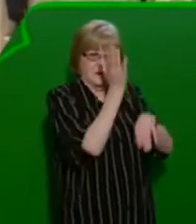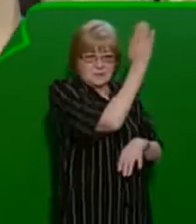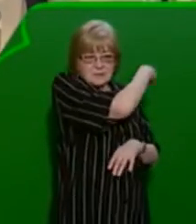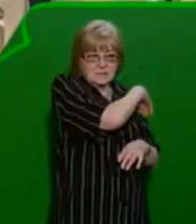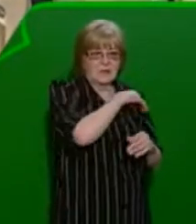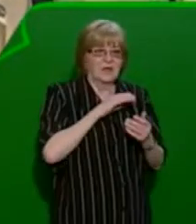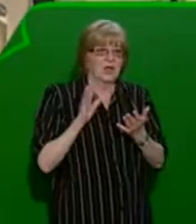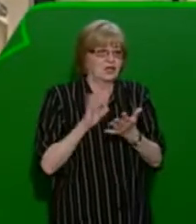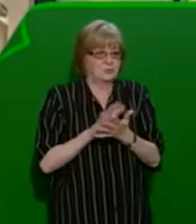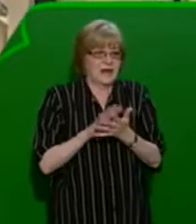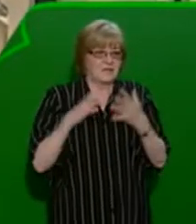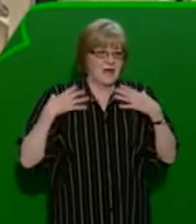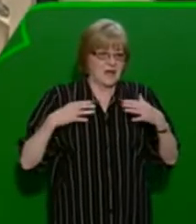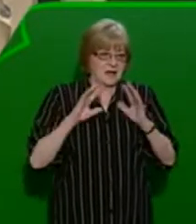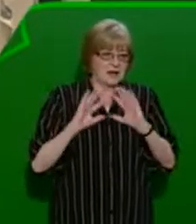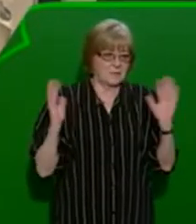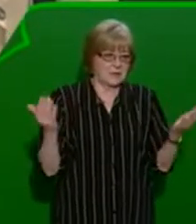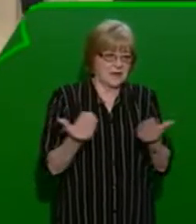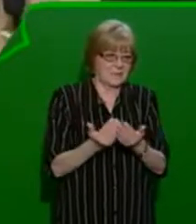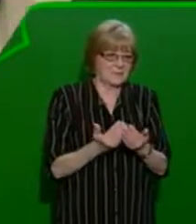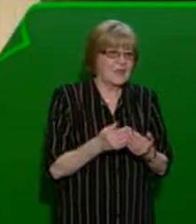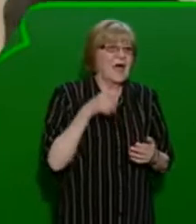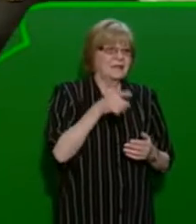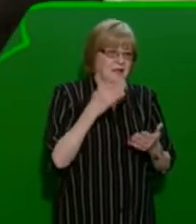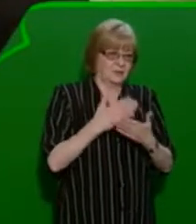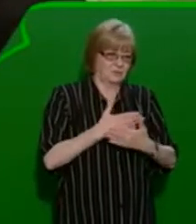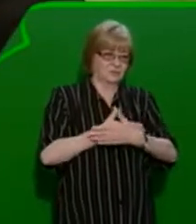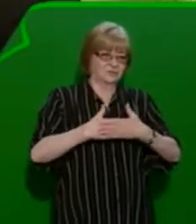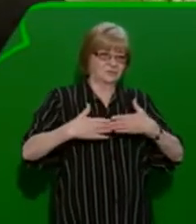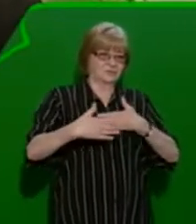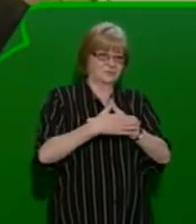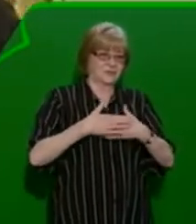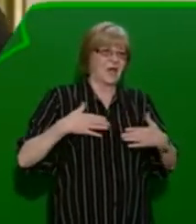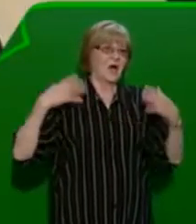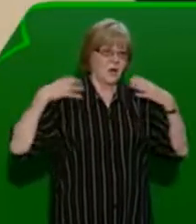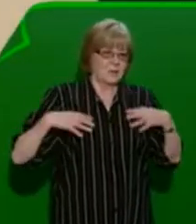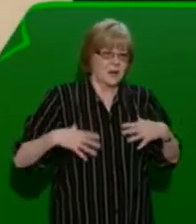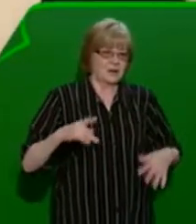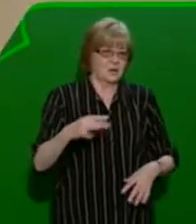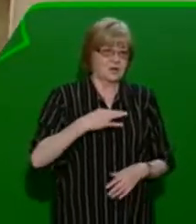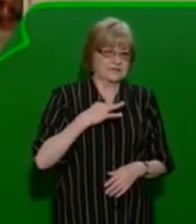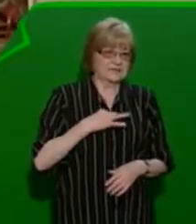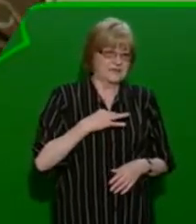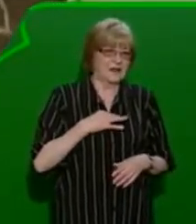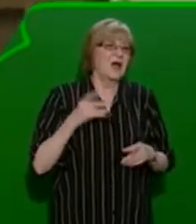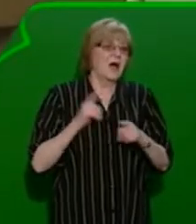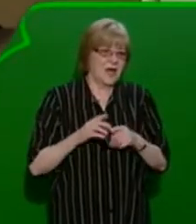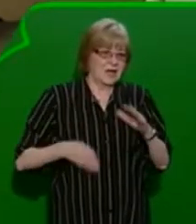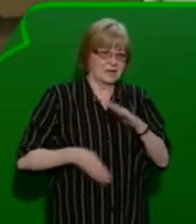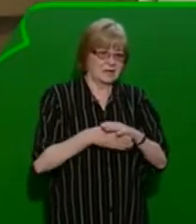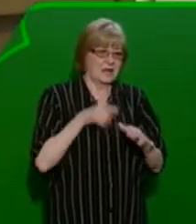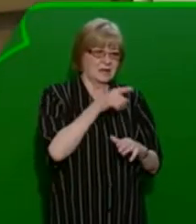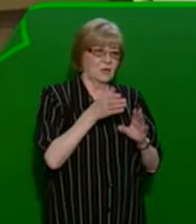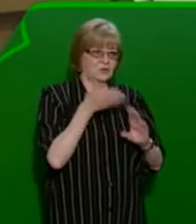kabině a tady vlastně člověk už tráví jenom vykoupané, vysprchované a oblikne se do civilu a už jde domů. Tato devítka je